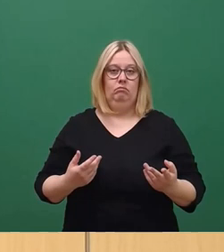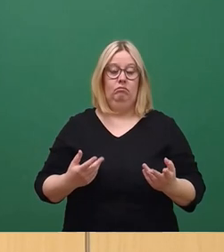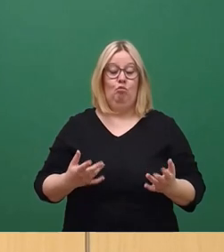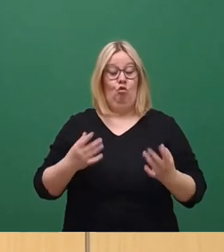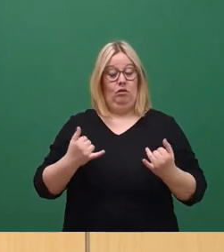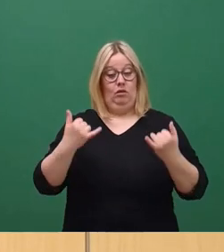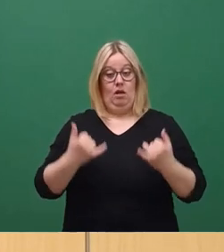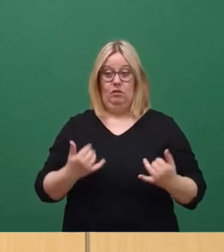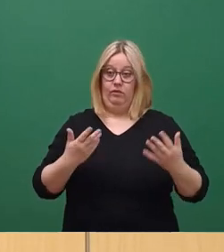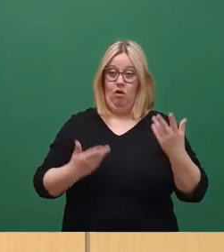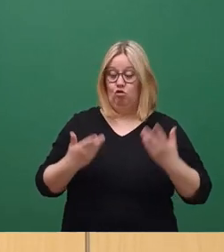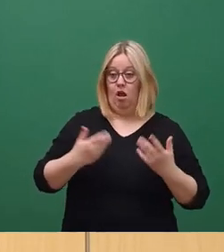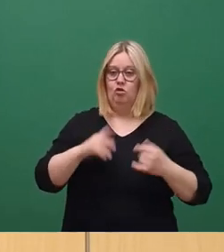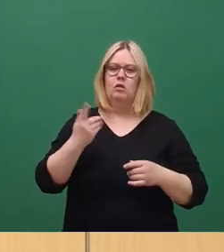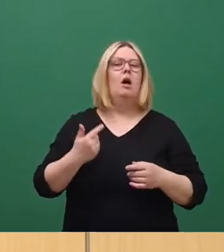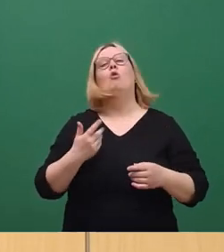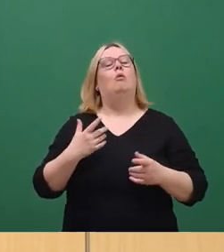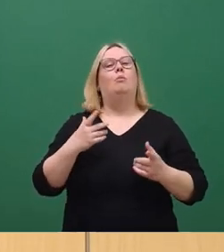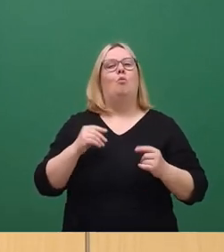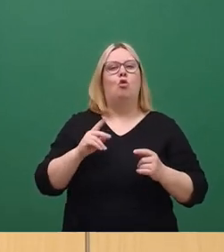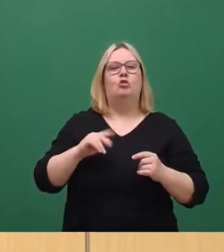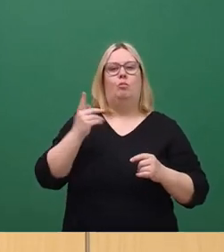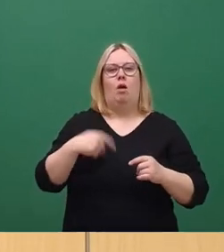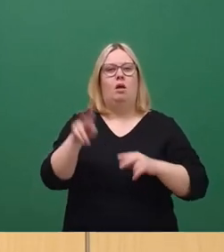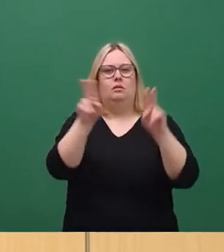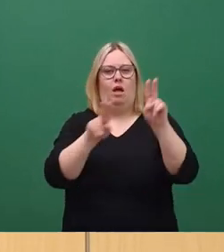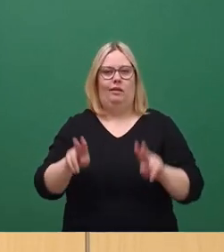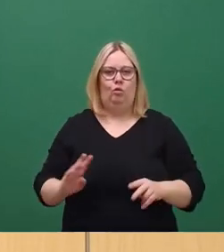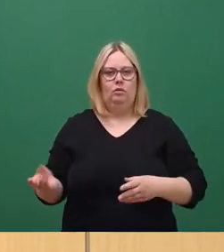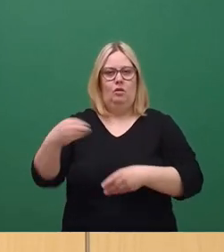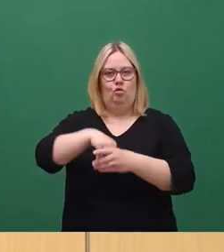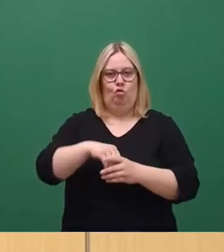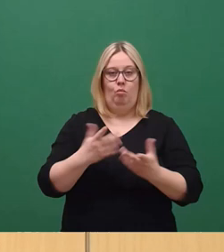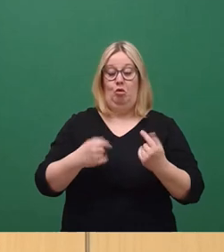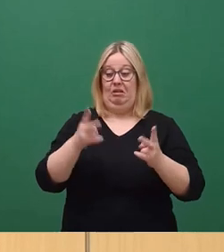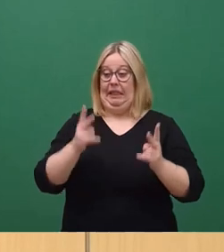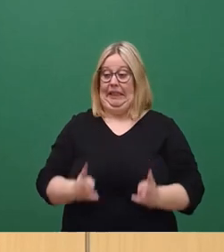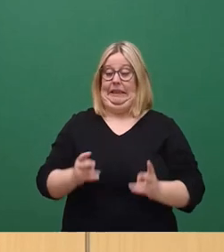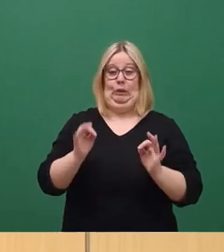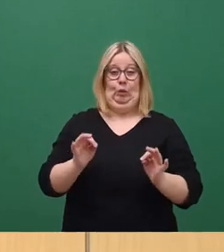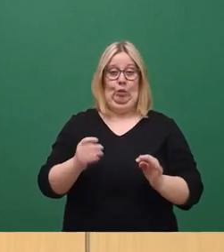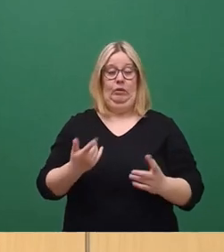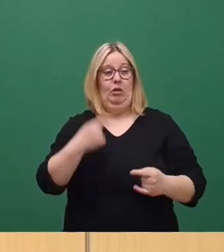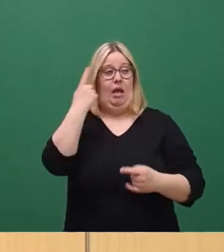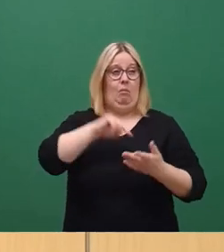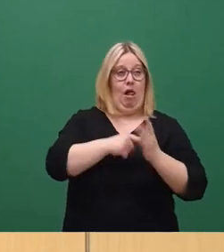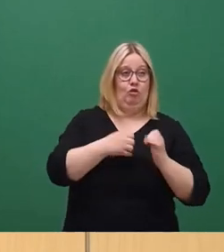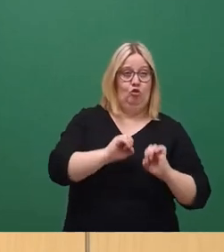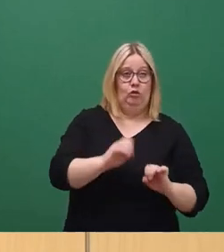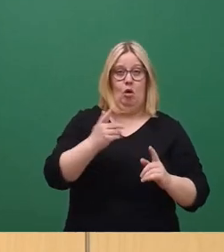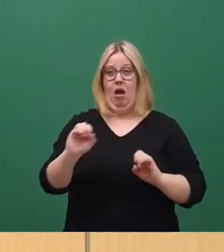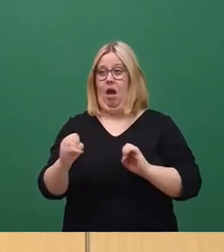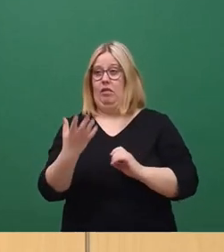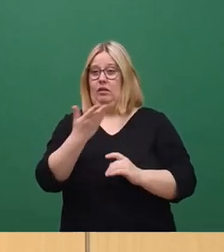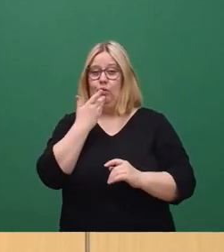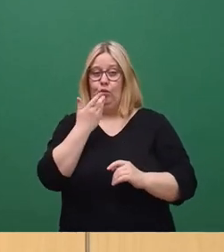wir eher den Status quo mit Punkt 1 Sanierungen erhalten, der weder Fisch noch Fleisch, weder denkmalgerecht noch attraktiv sein wird. Kurz